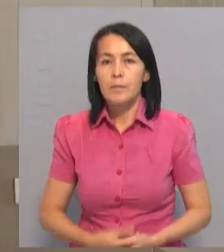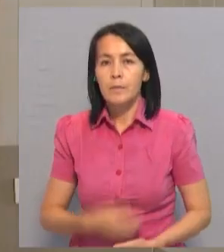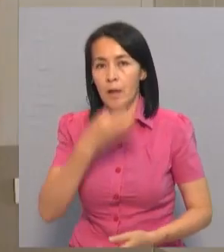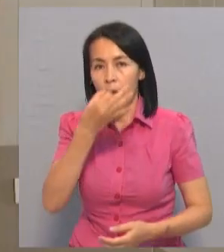отметили в EGOF. Продолжение следует...